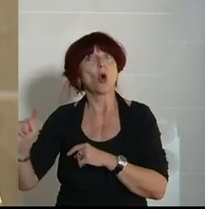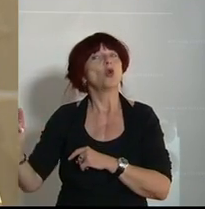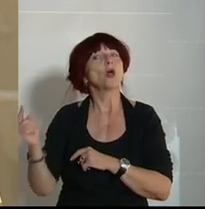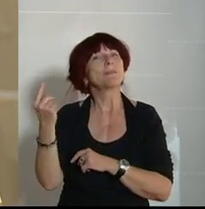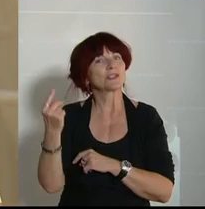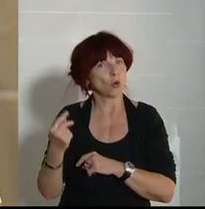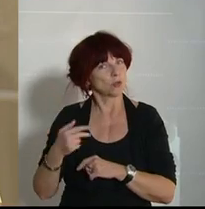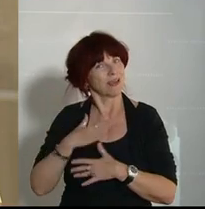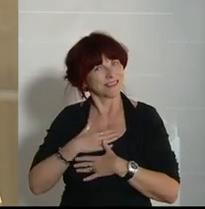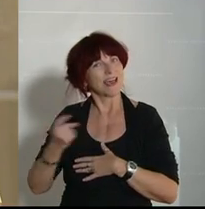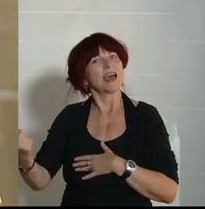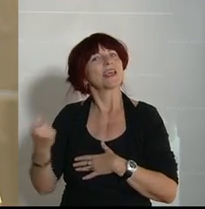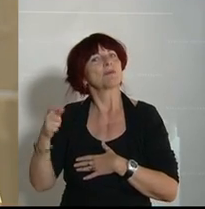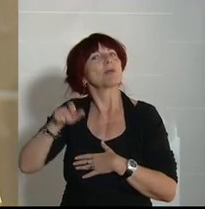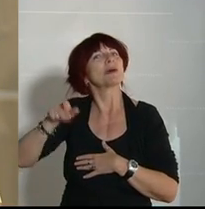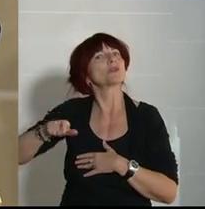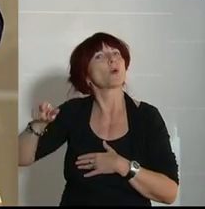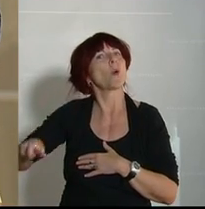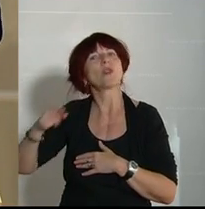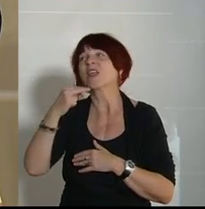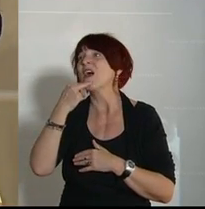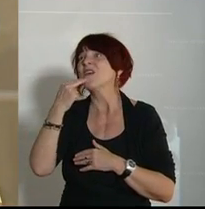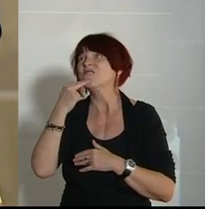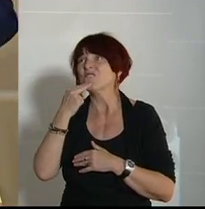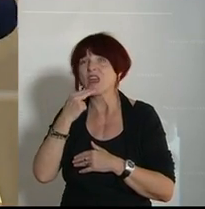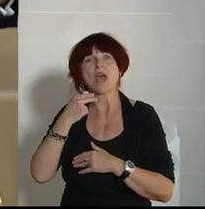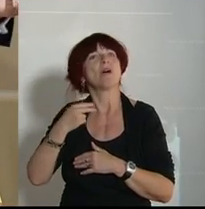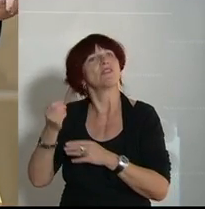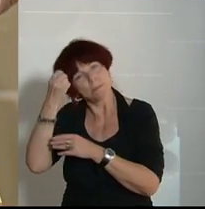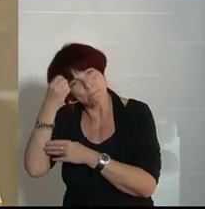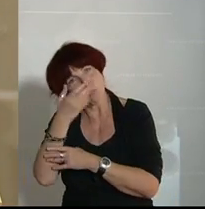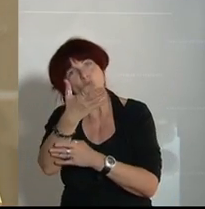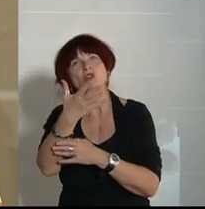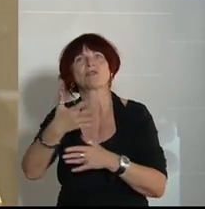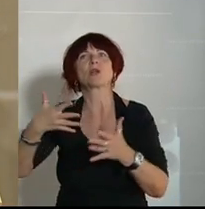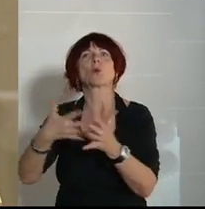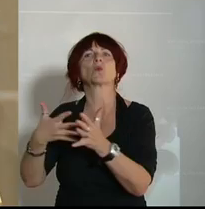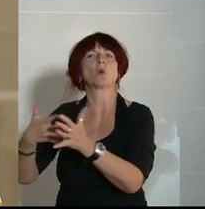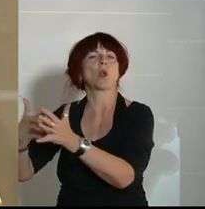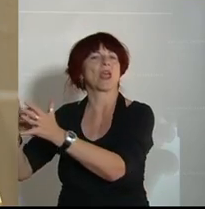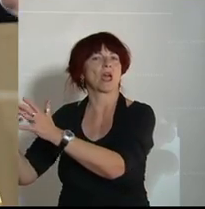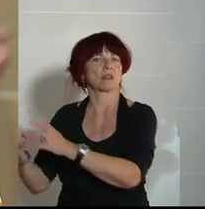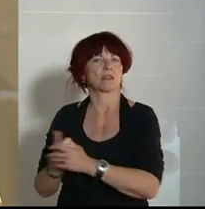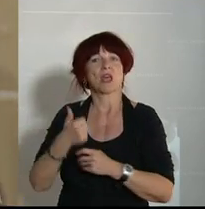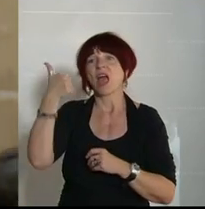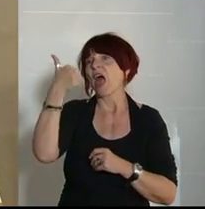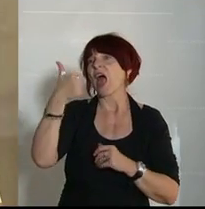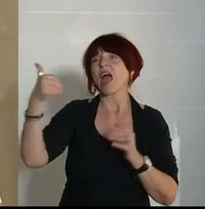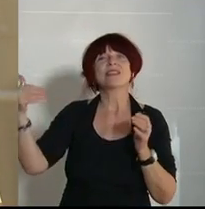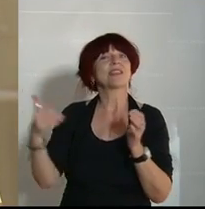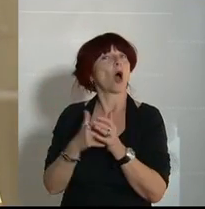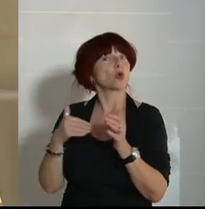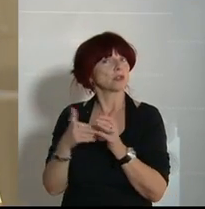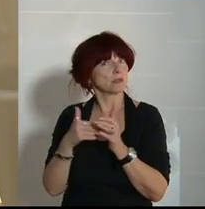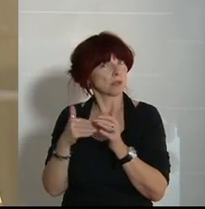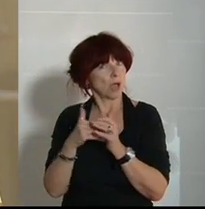und deswegen entsteht ja das mit dem Tausender, da sagt dann ein Message-Controller, mach mal gute Geschichte, Tausender für jede Familie,